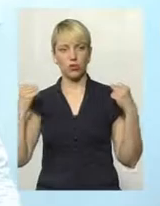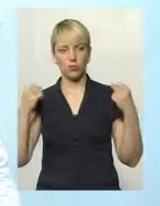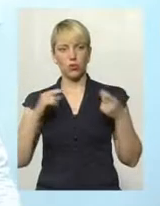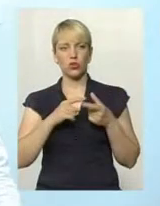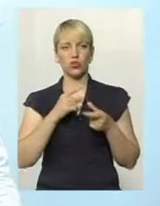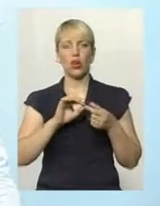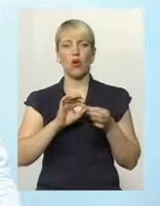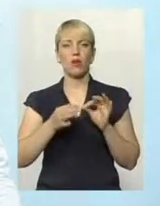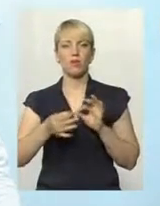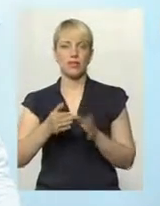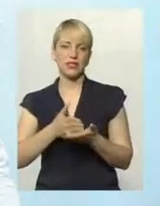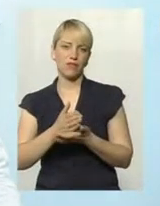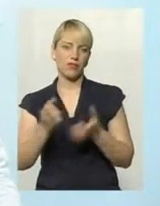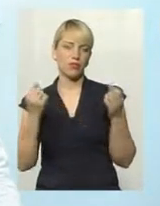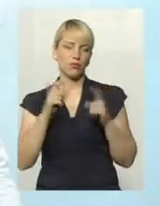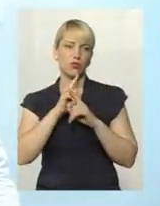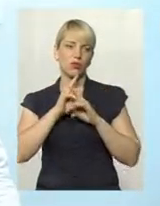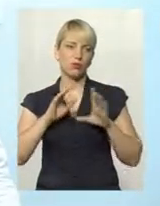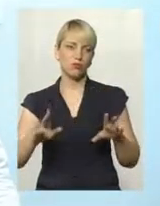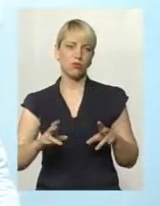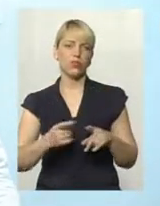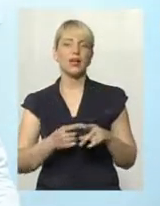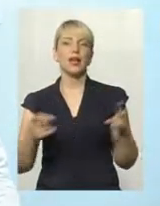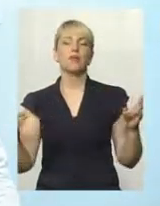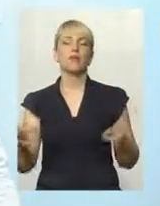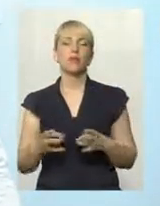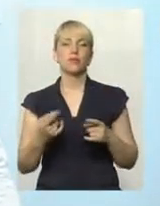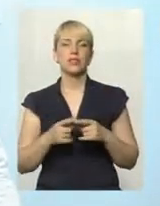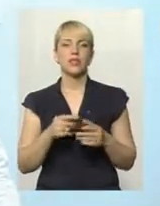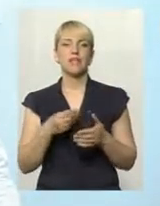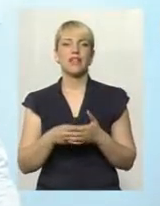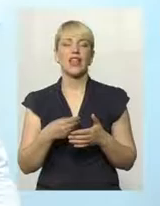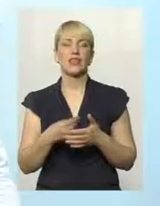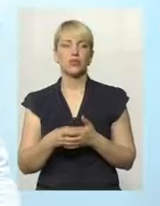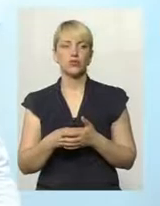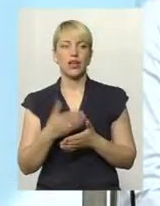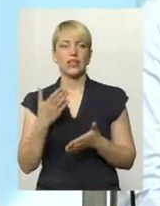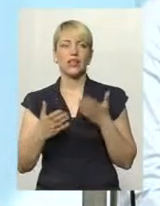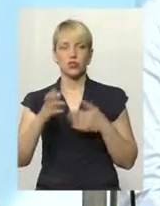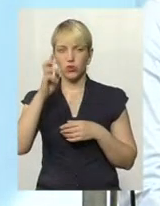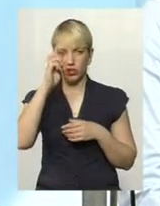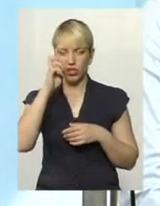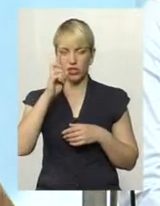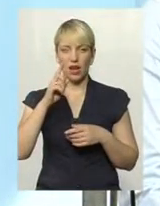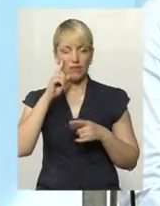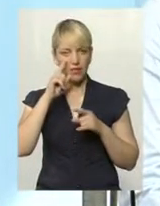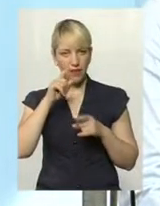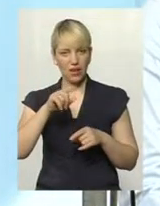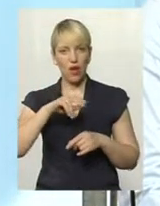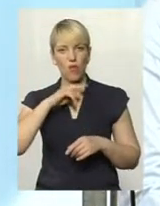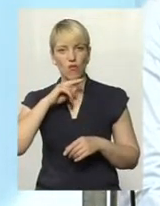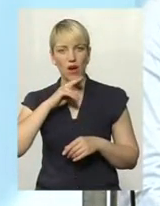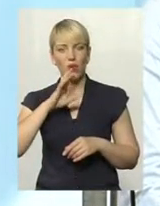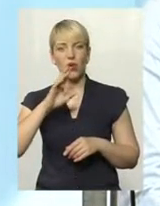видів спорту не вийдеш? Так, так. І потрібно, во першу чергу, це фінансування. Якщо держава зверне значну увагу на